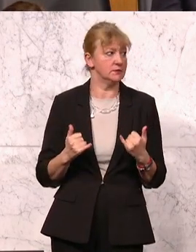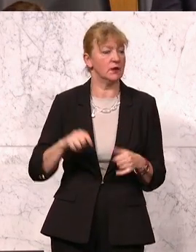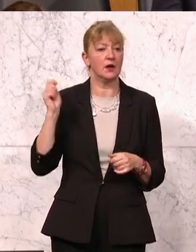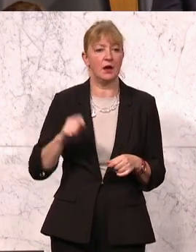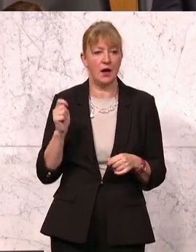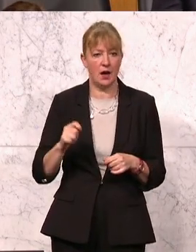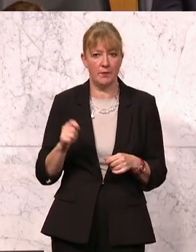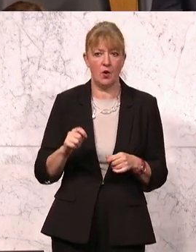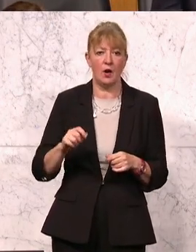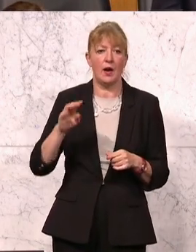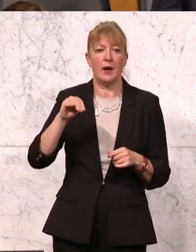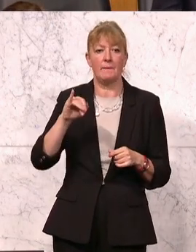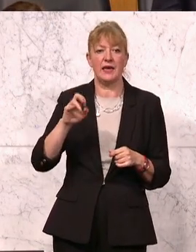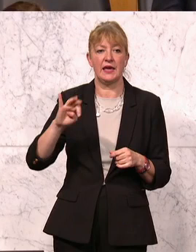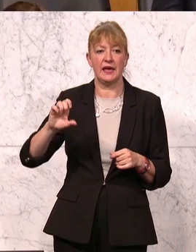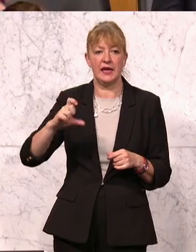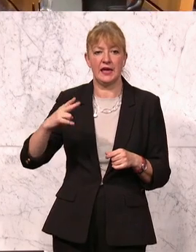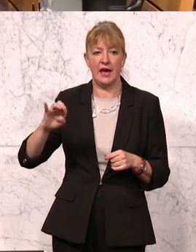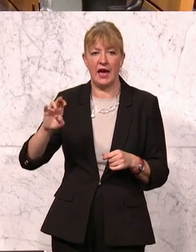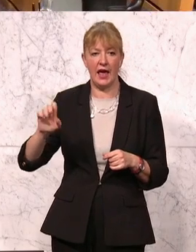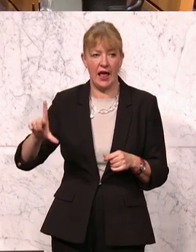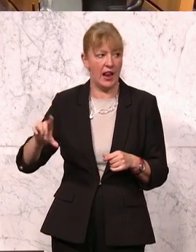-Abgeordneten Martin Graf. Danke